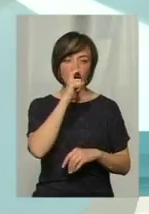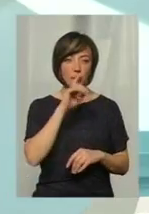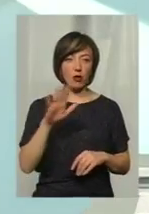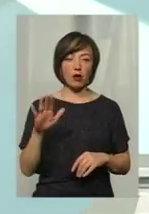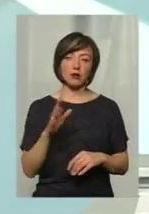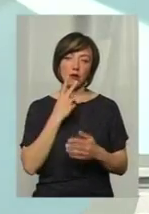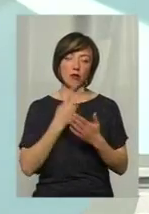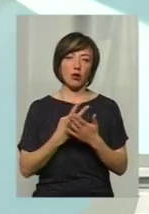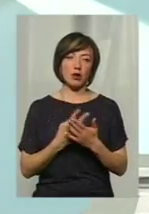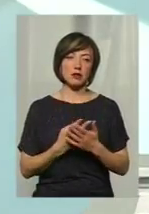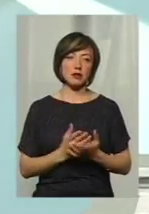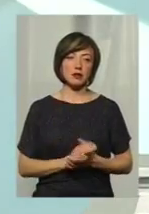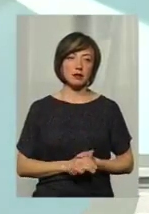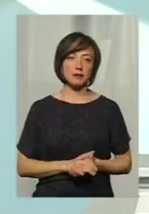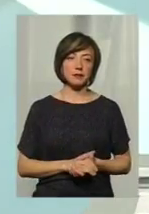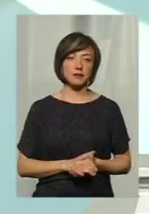показник.